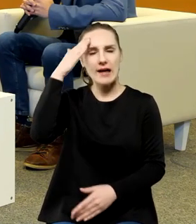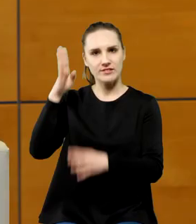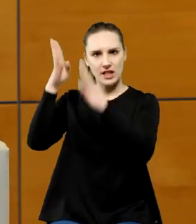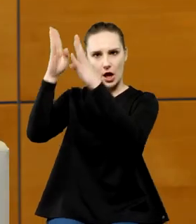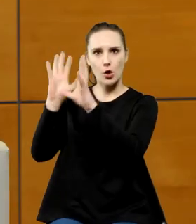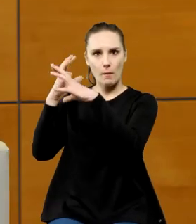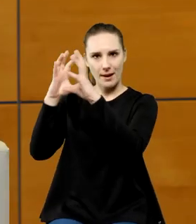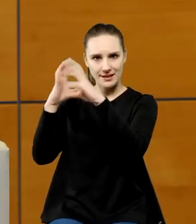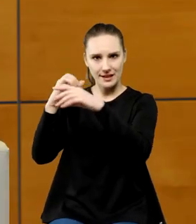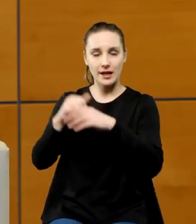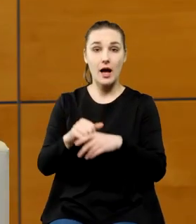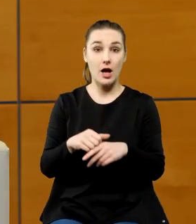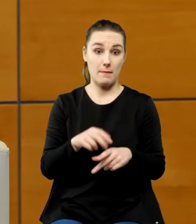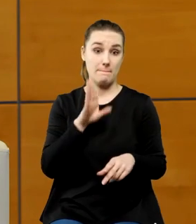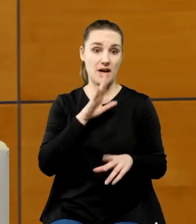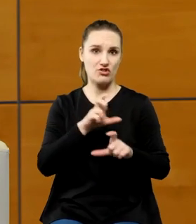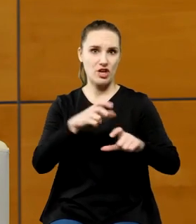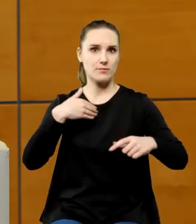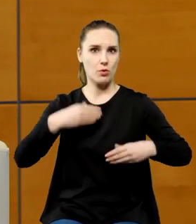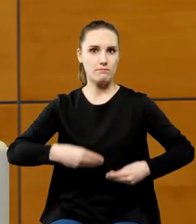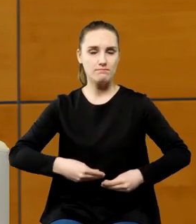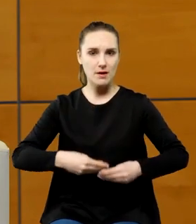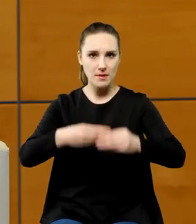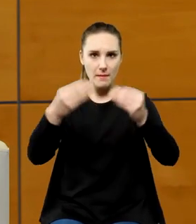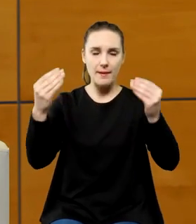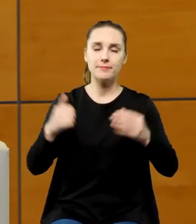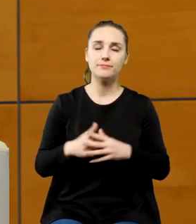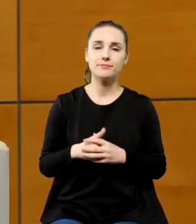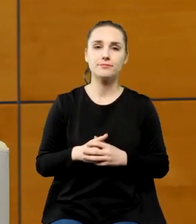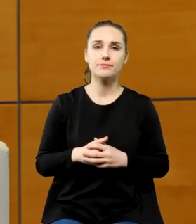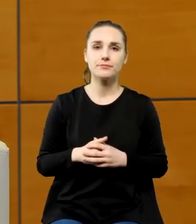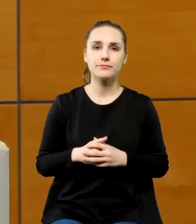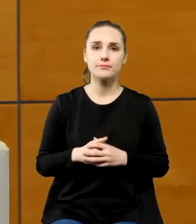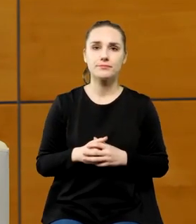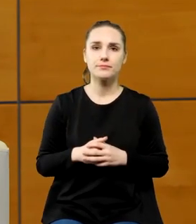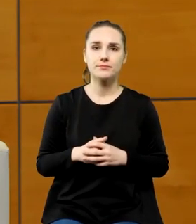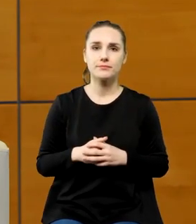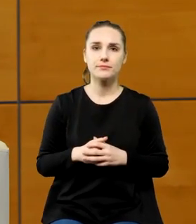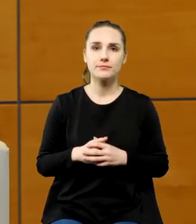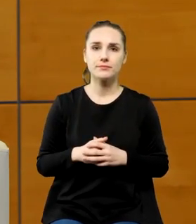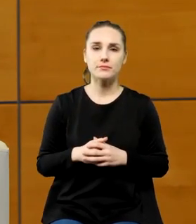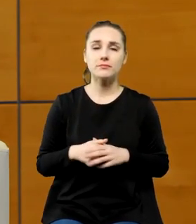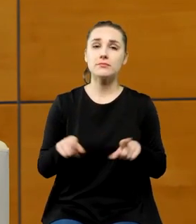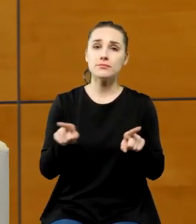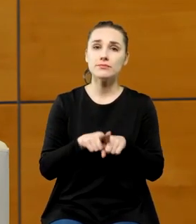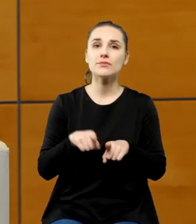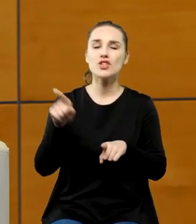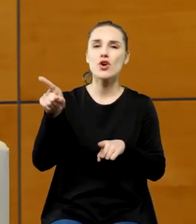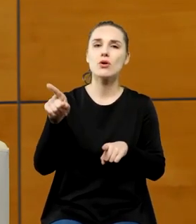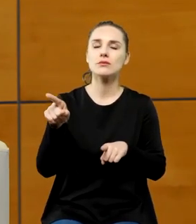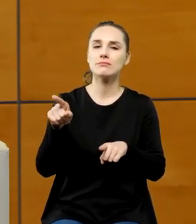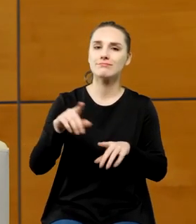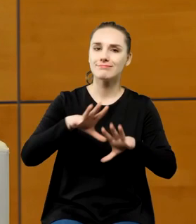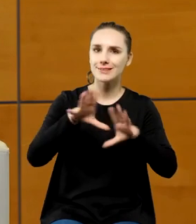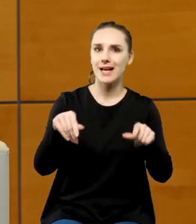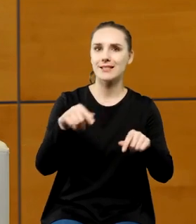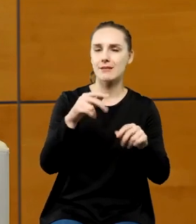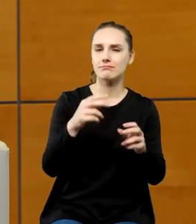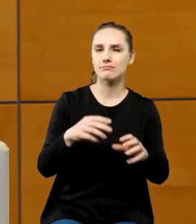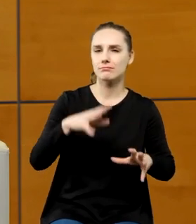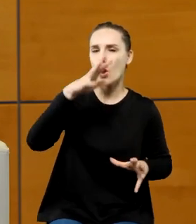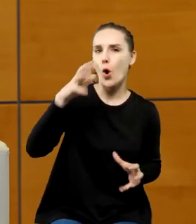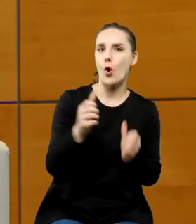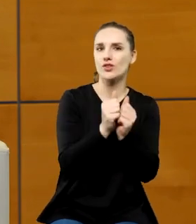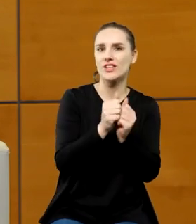właśnie dojrzewał w tym okresie wtedy zresztą był niejako współodkrywcą nieznanej